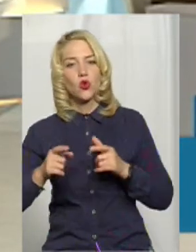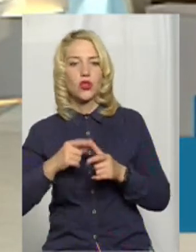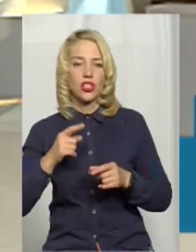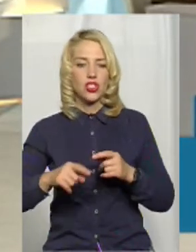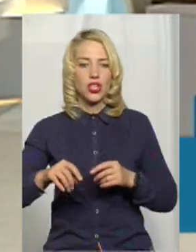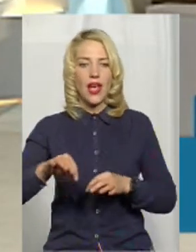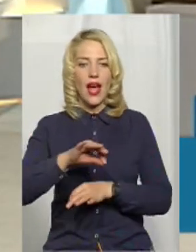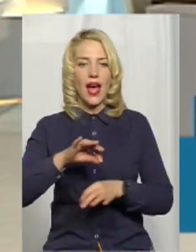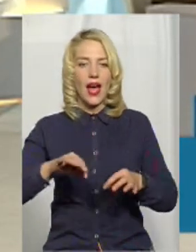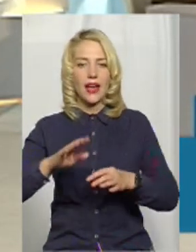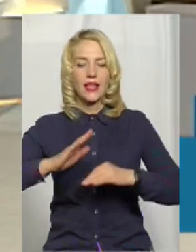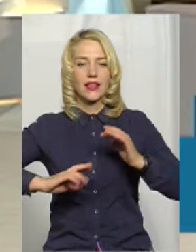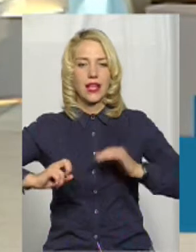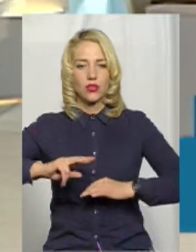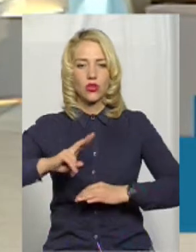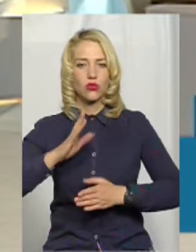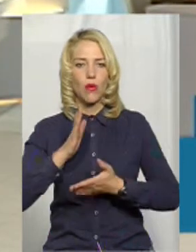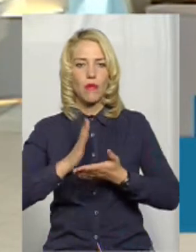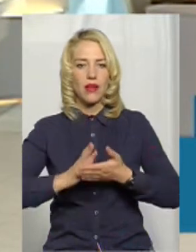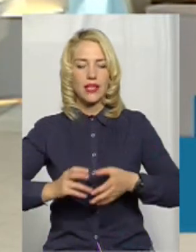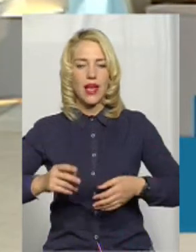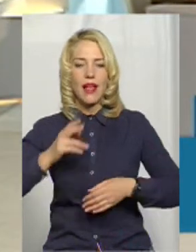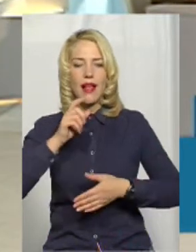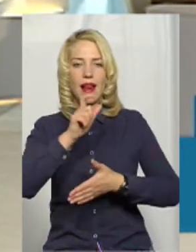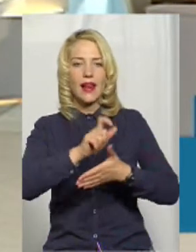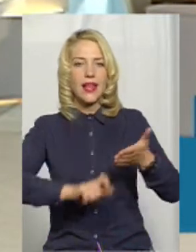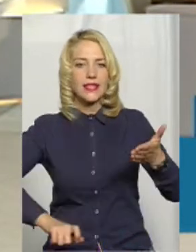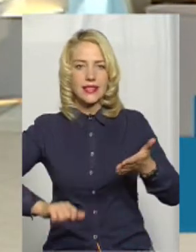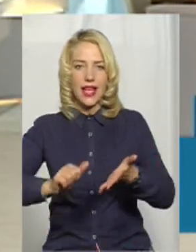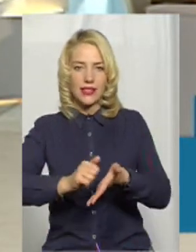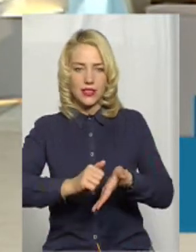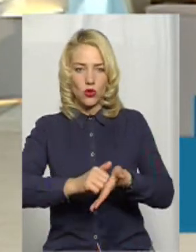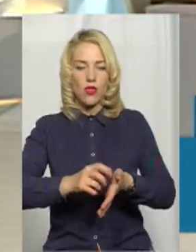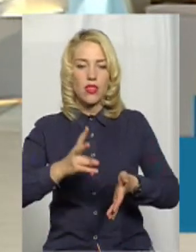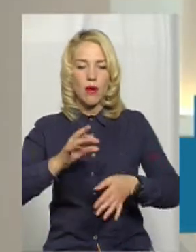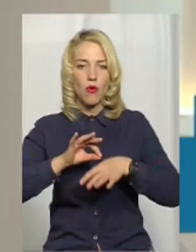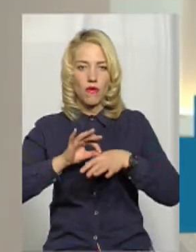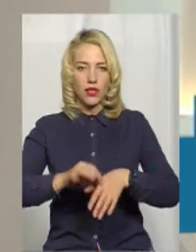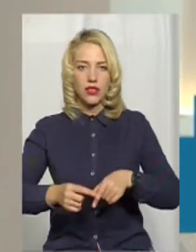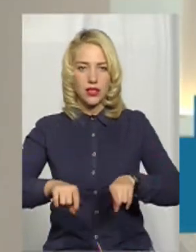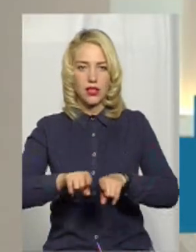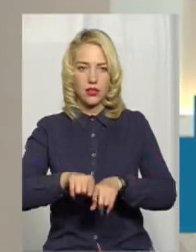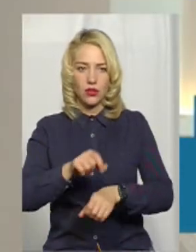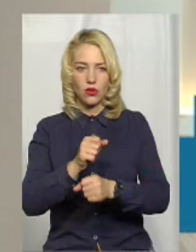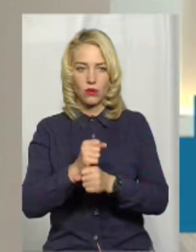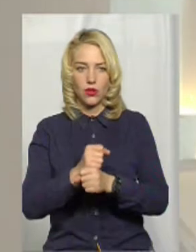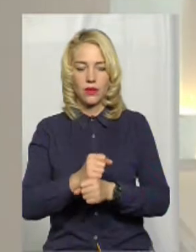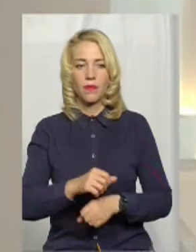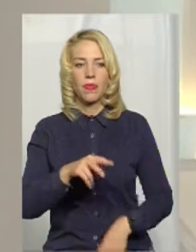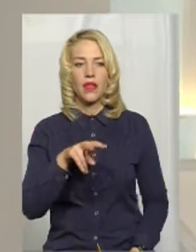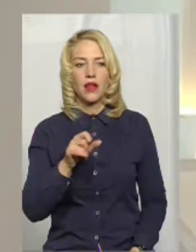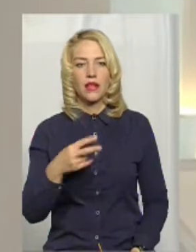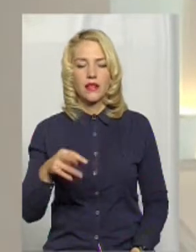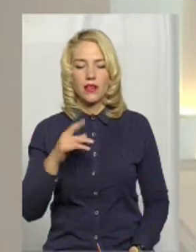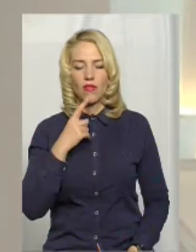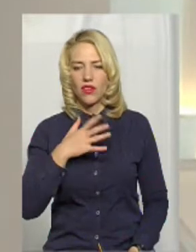ліцензію на проведення таких робіт? Пані Галину, у сюжеті висловила незадоволення